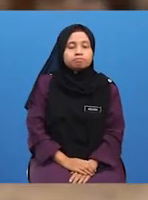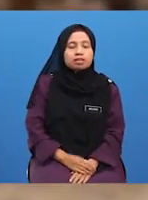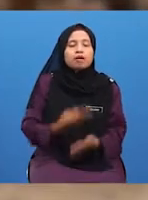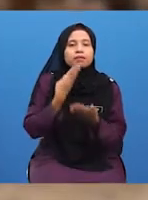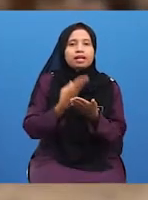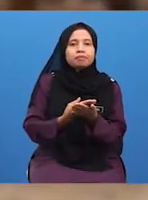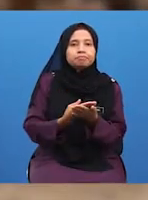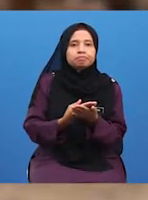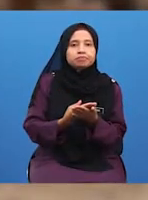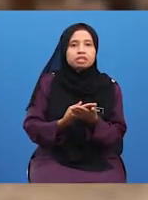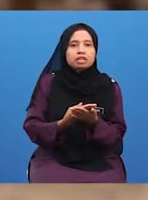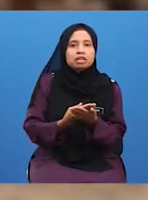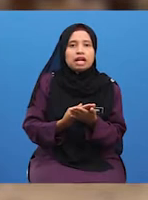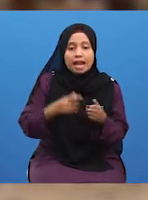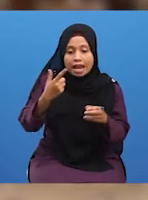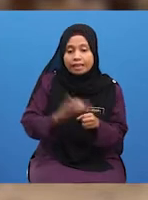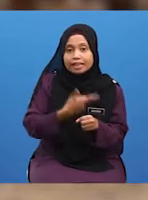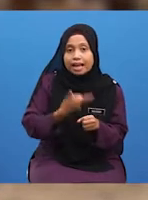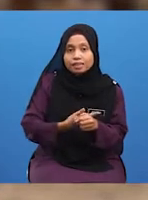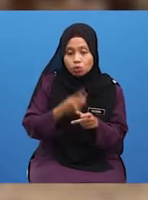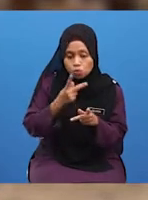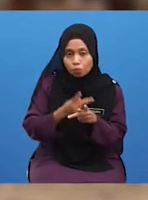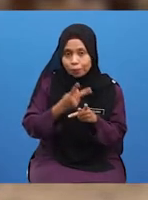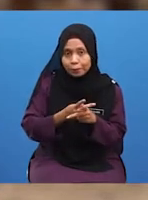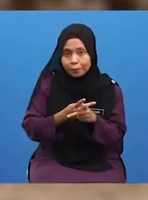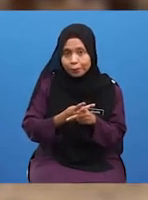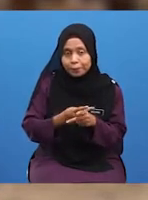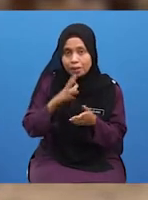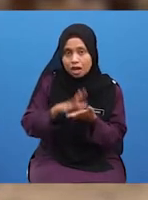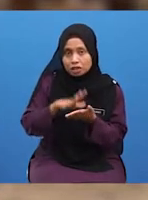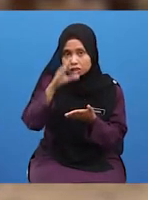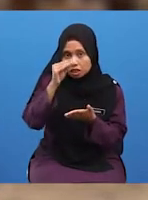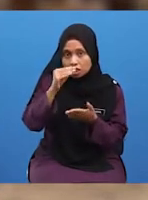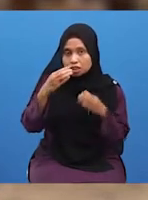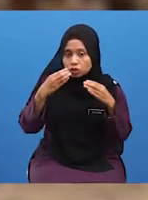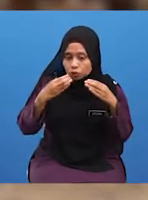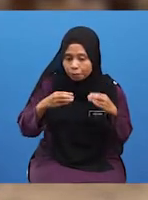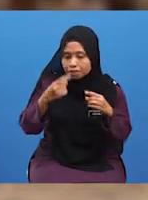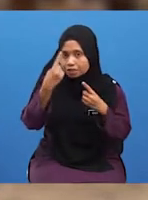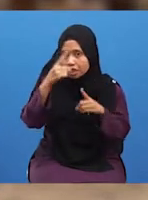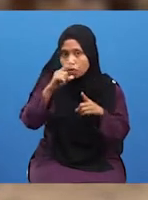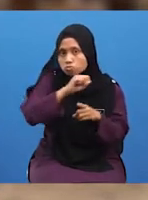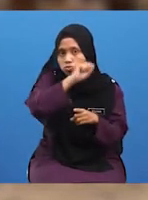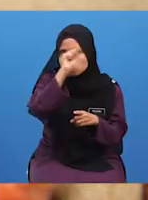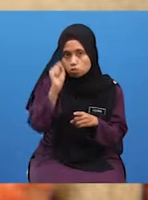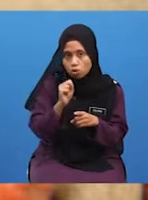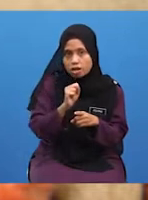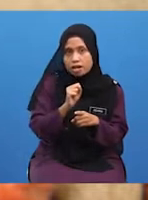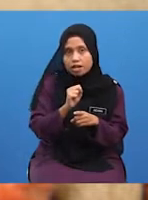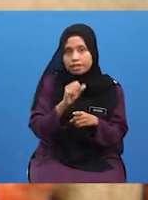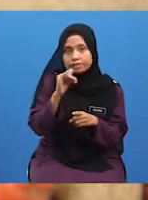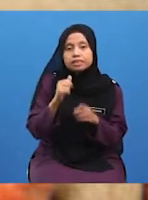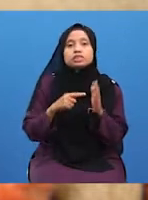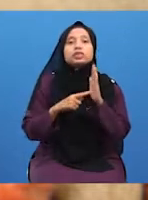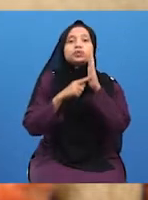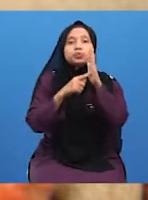Baiklah pelajar, sebagai latihan pengukuhan, pelajar-pelajar cuba jawab soalan yang